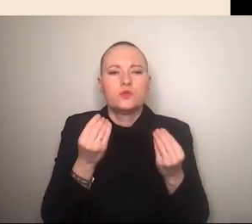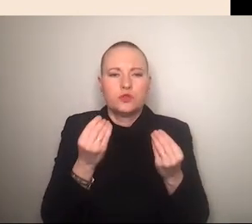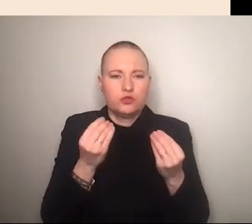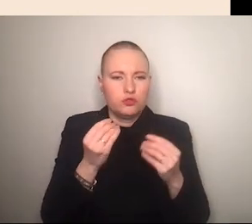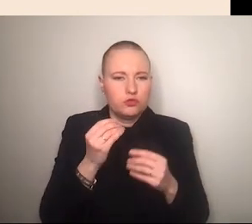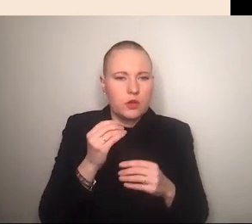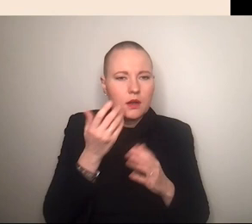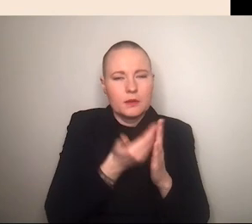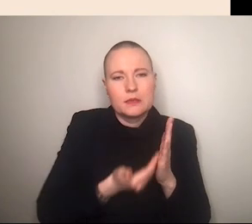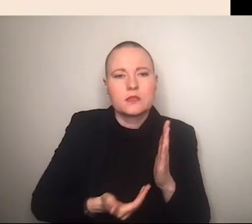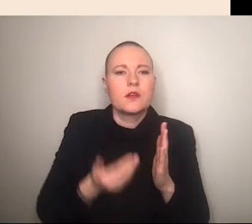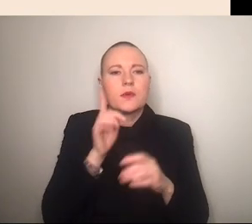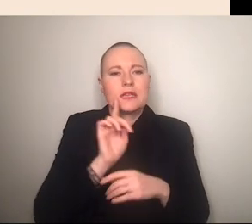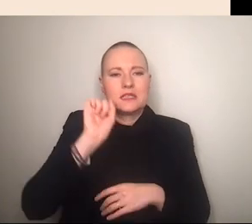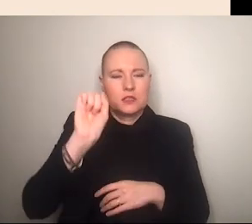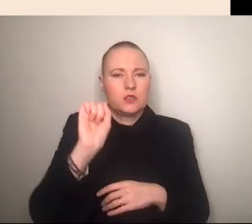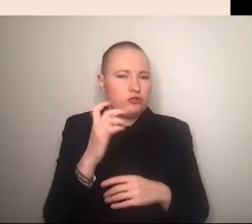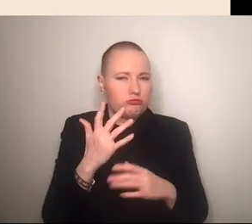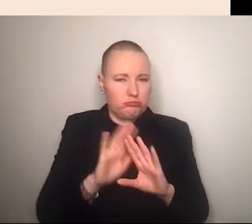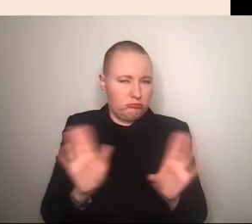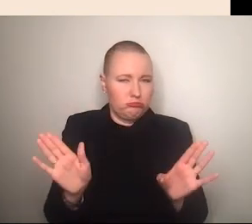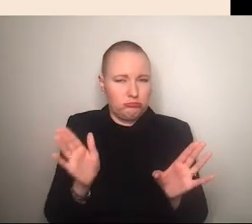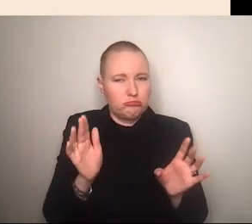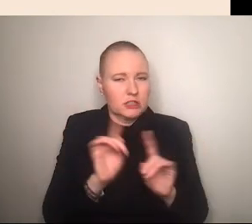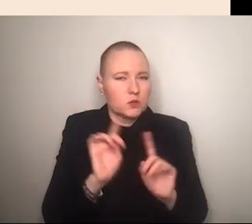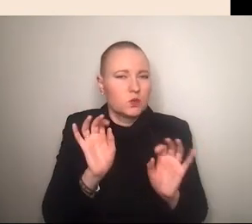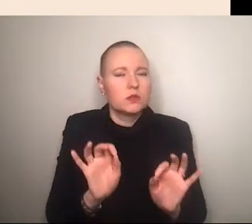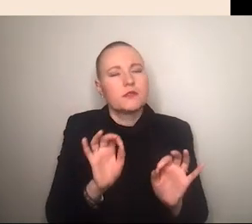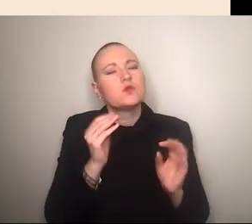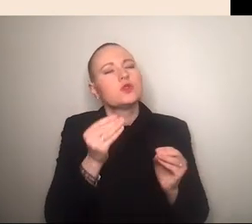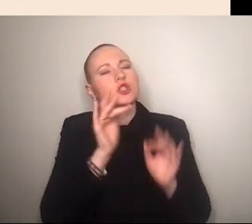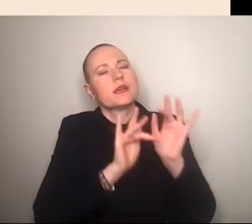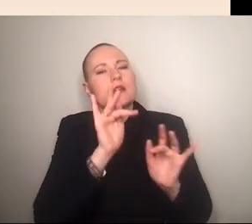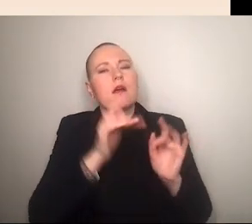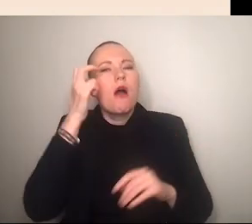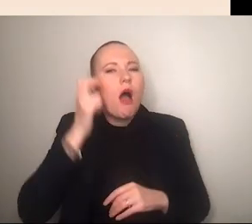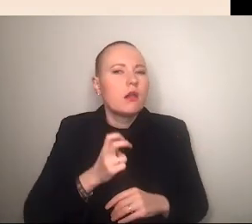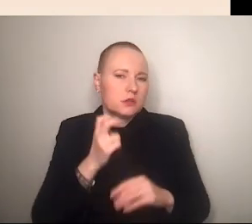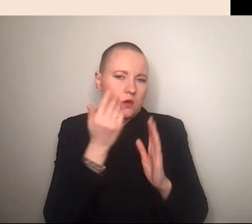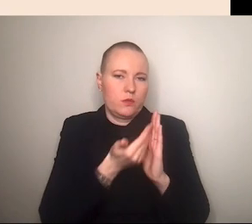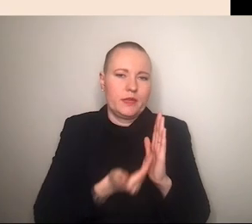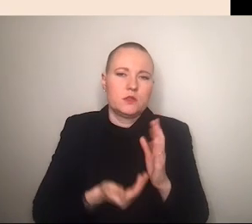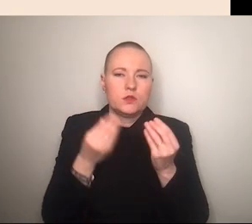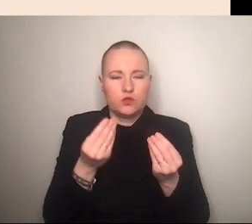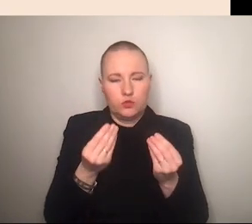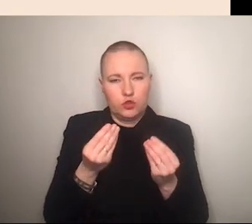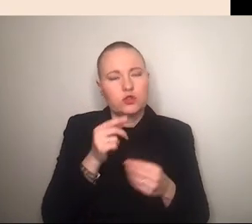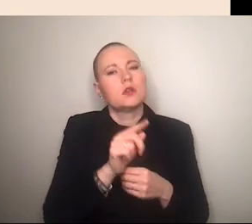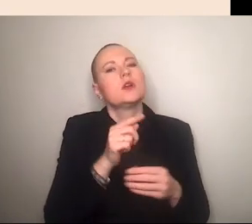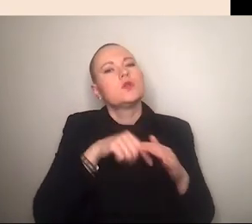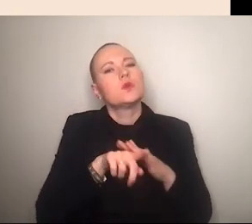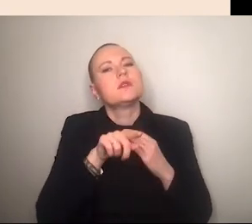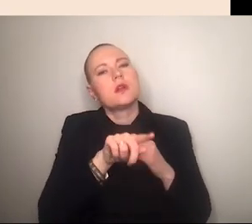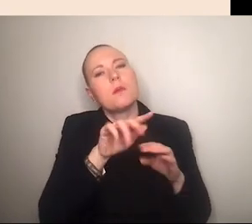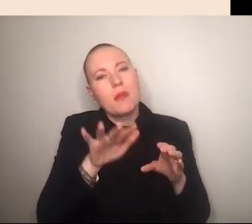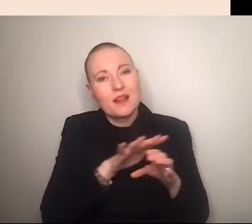also hier sehen wir sind alte verankerte narrative im antifeminismus die eben durch diese plattformen und neuen